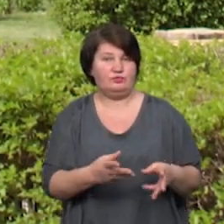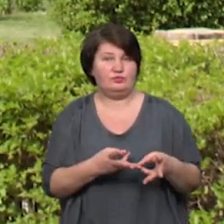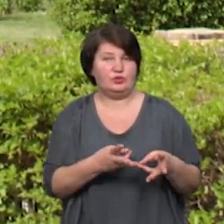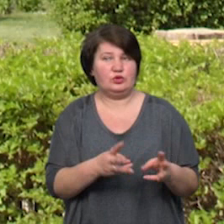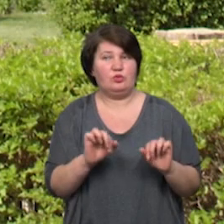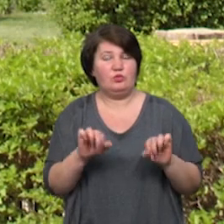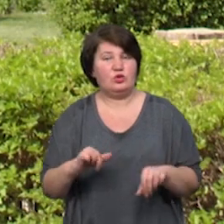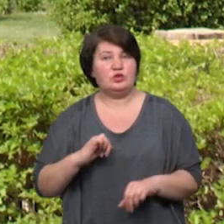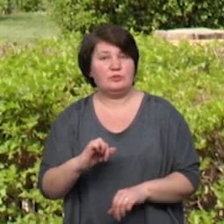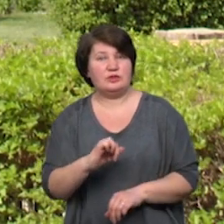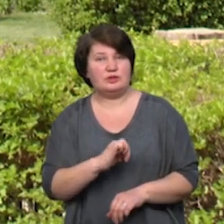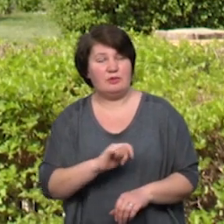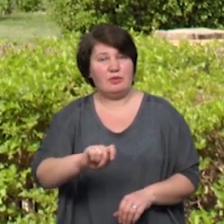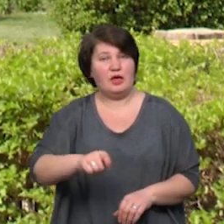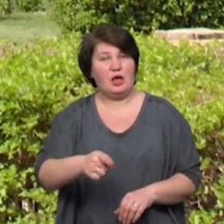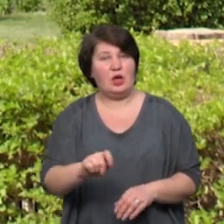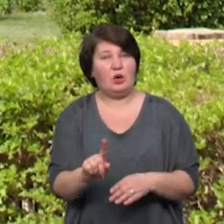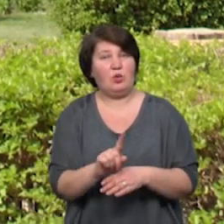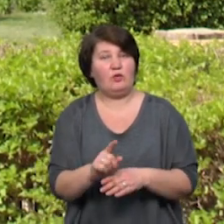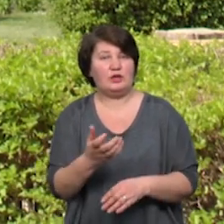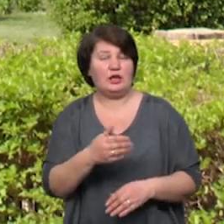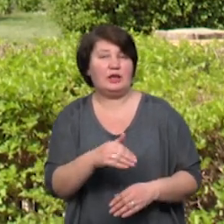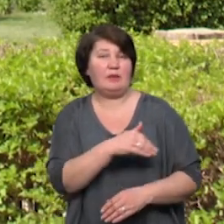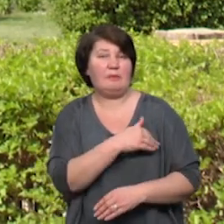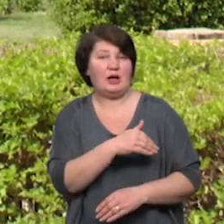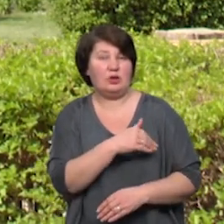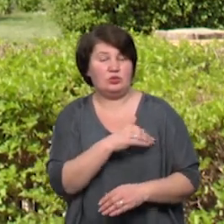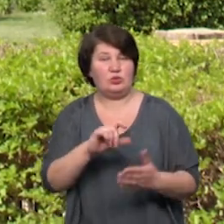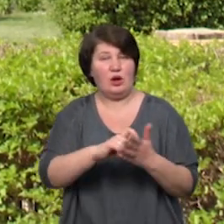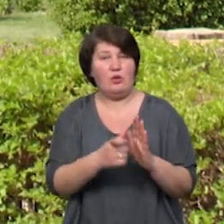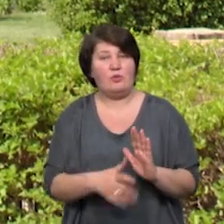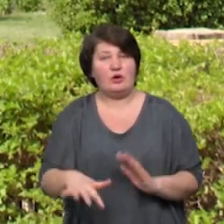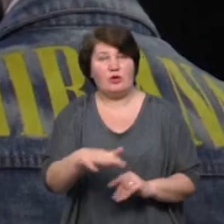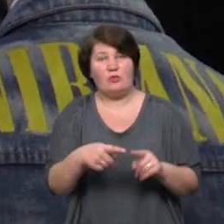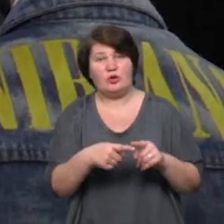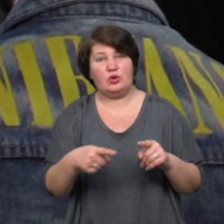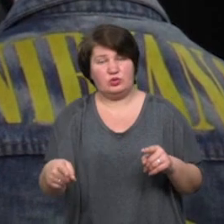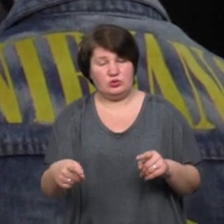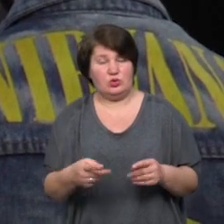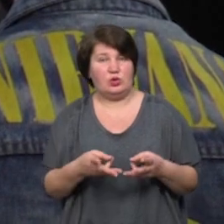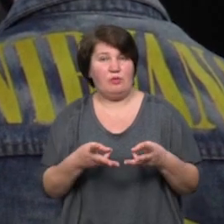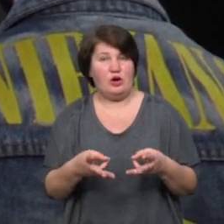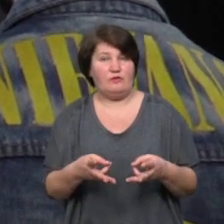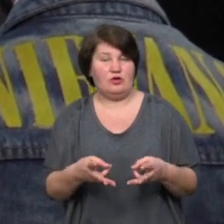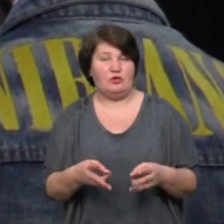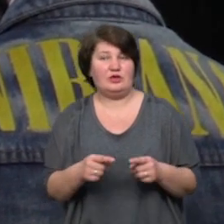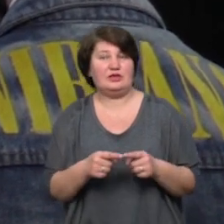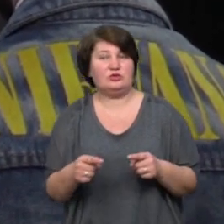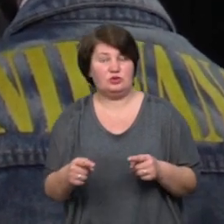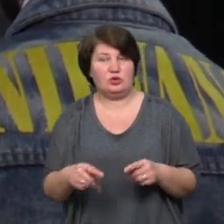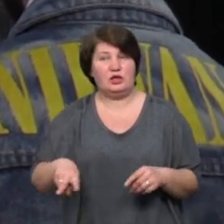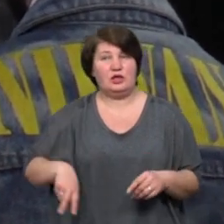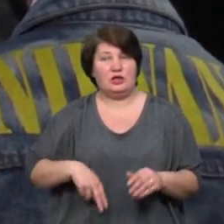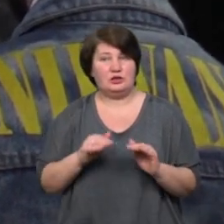самі регулювати температуру в приміщеннях закладу впродовж опалювального сезону. Директорка дитячого садка